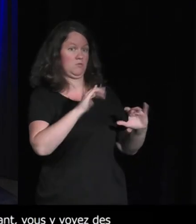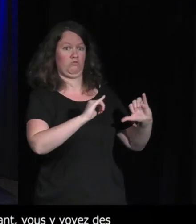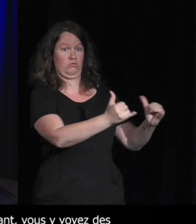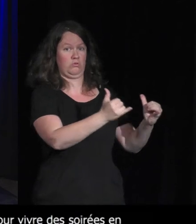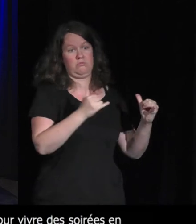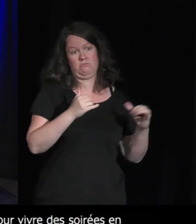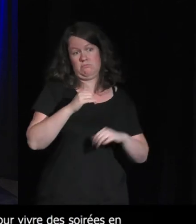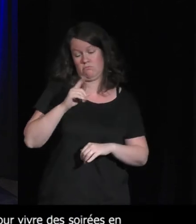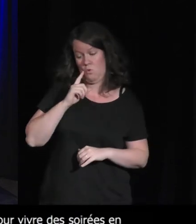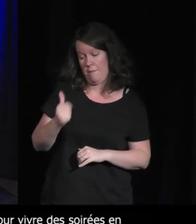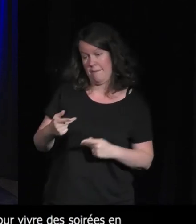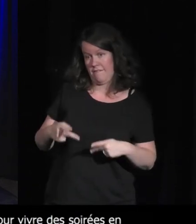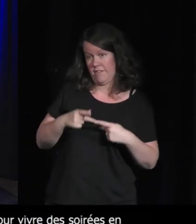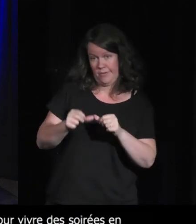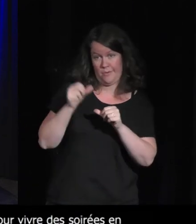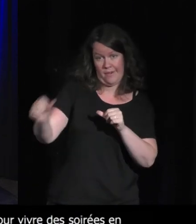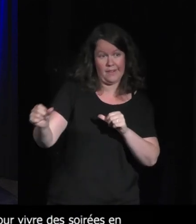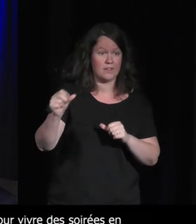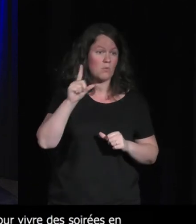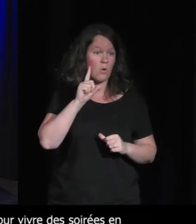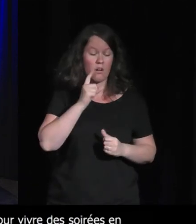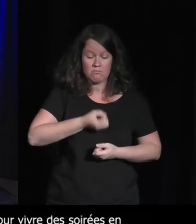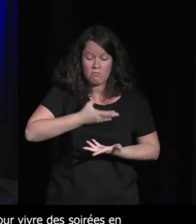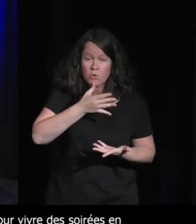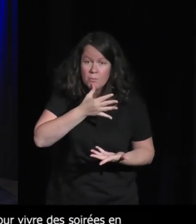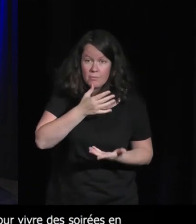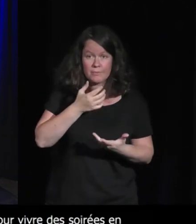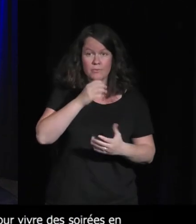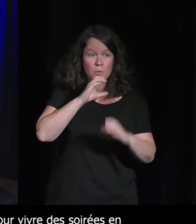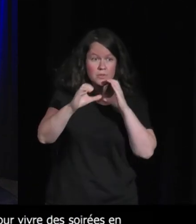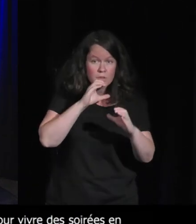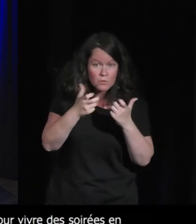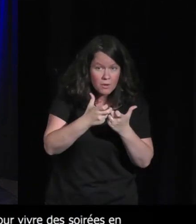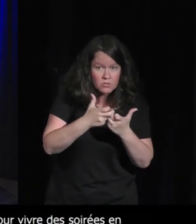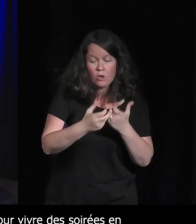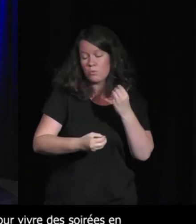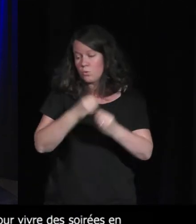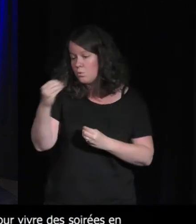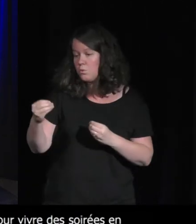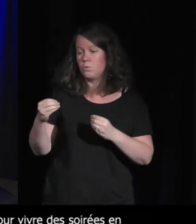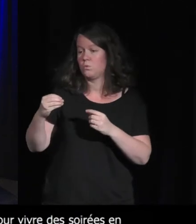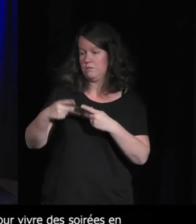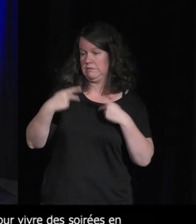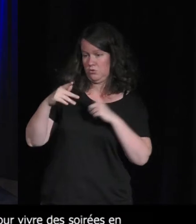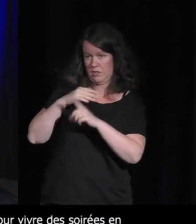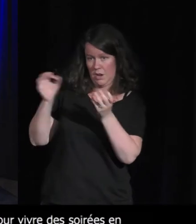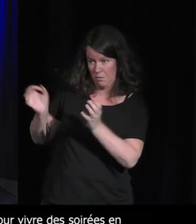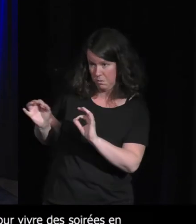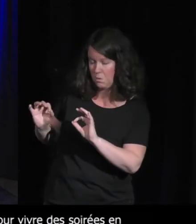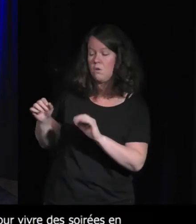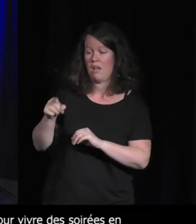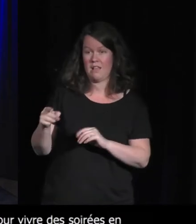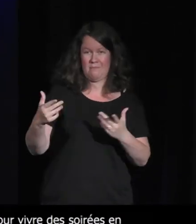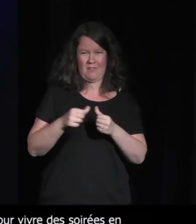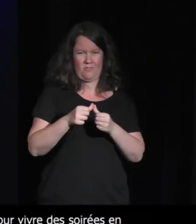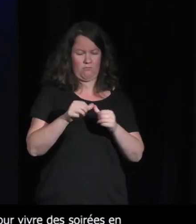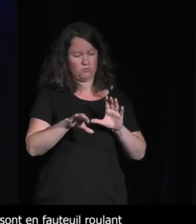de difficultés de langage et autres et certaines choisissent par exemple un gecko un gecko c'est le petit animal qui a plein de couleurs et